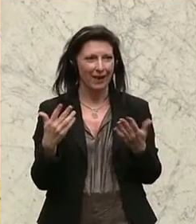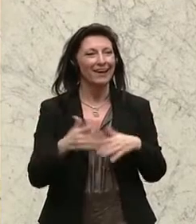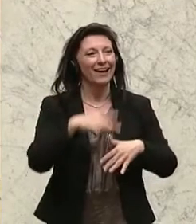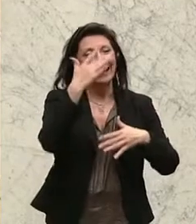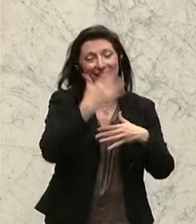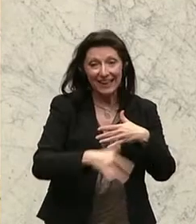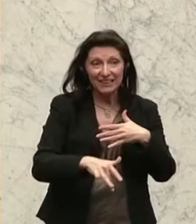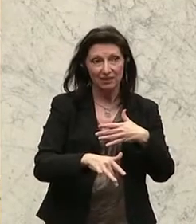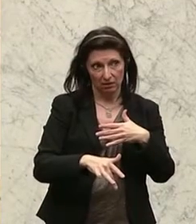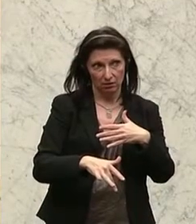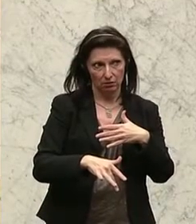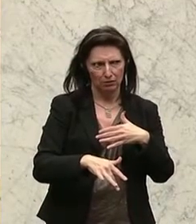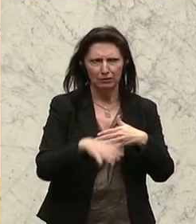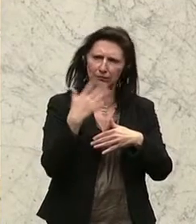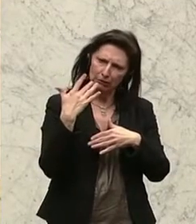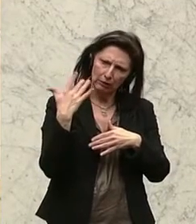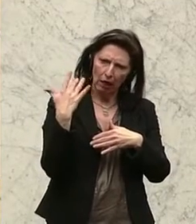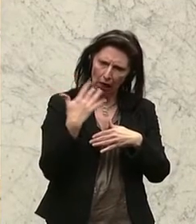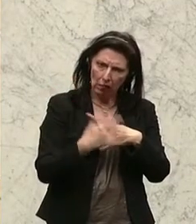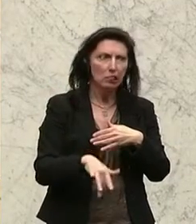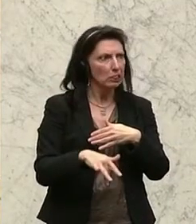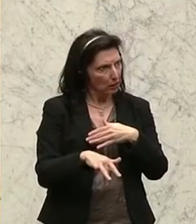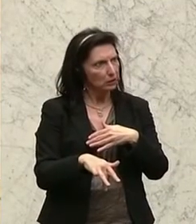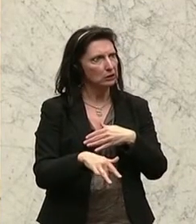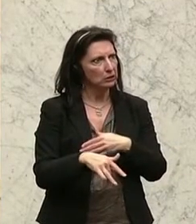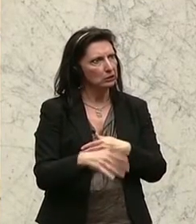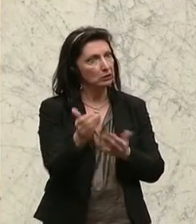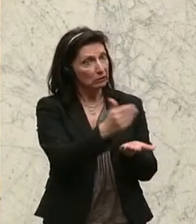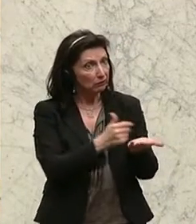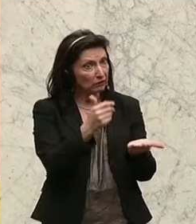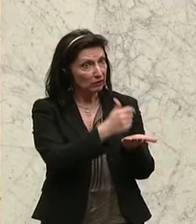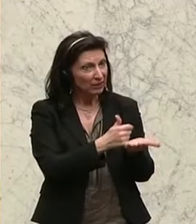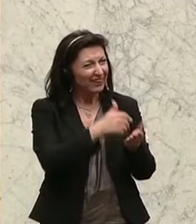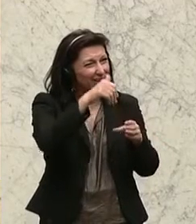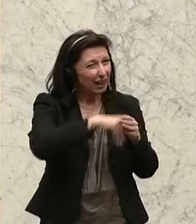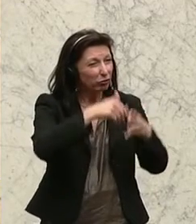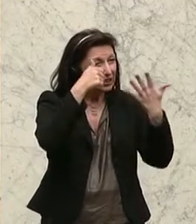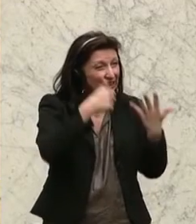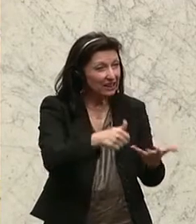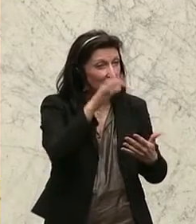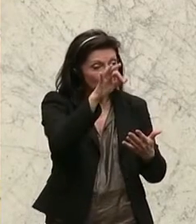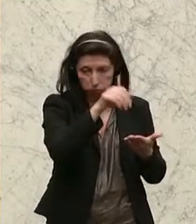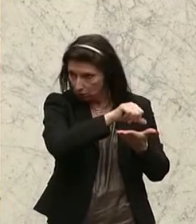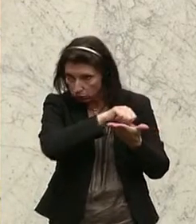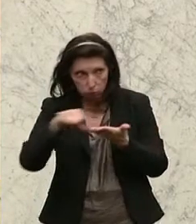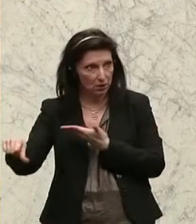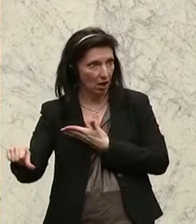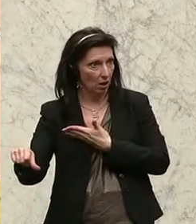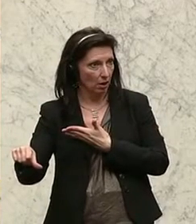Einkommen des Verstorbenen ausbezahlt werden? Gängig ist es, dass